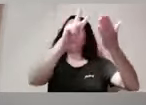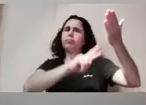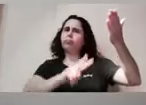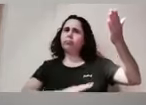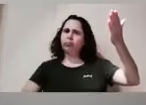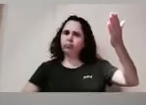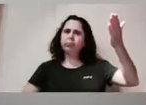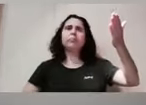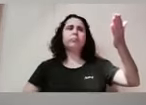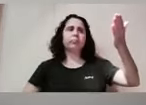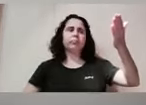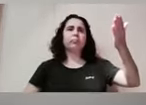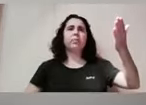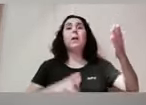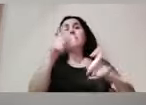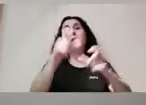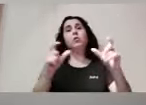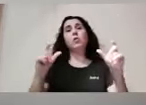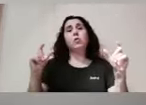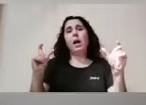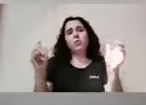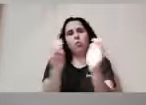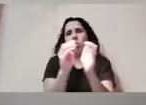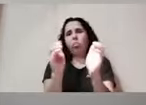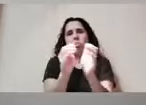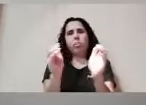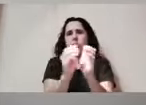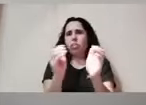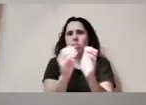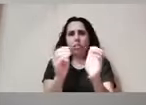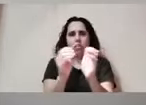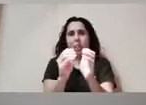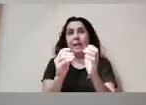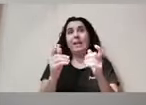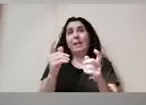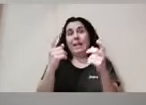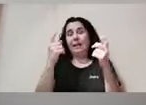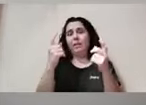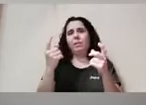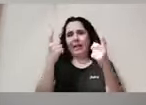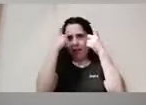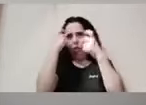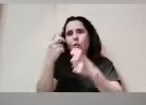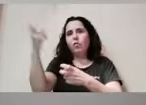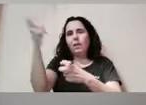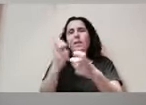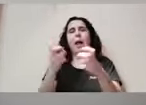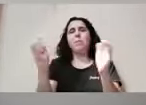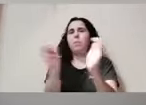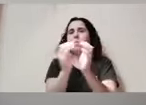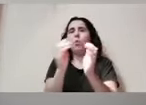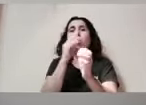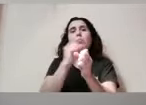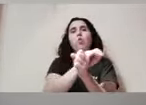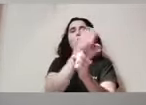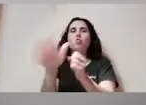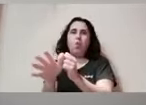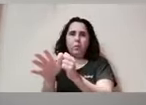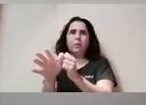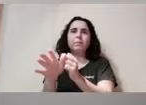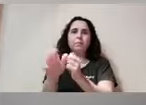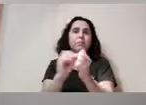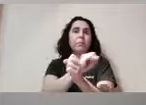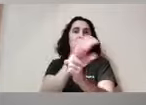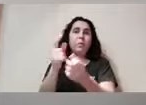serà un acte amb poqueta gent la que esperem que vinga per el tema del Covid,